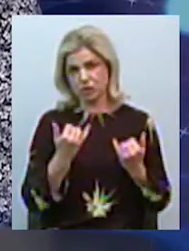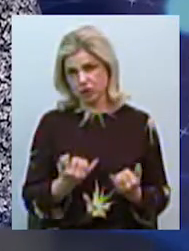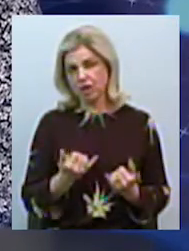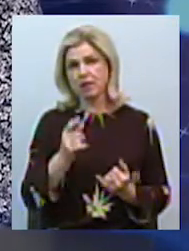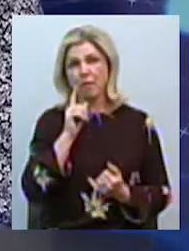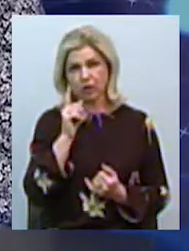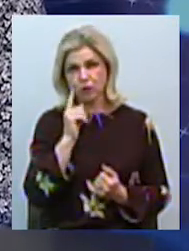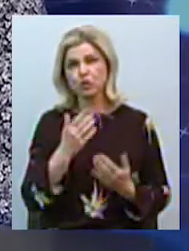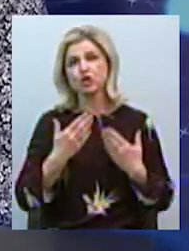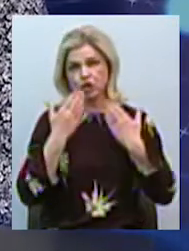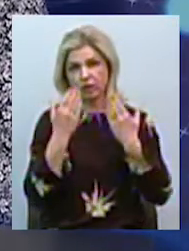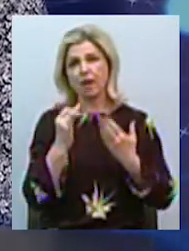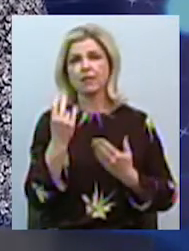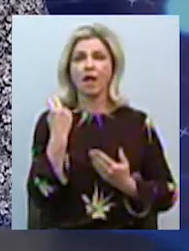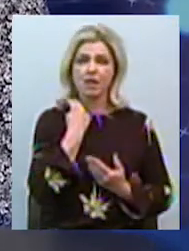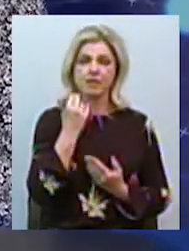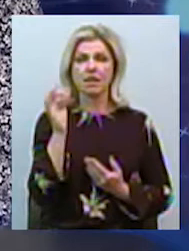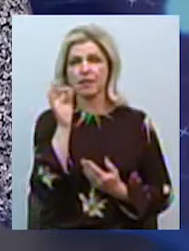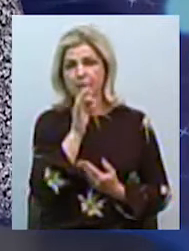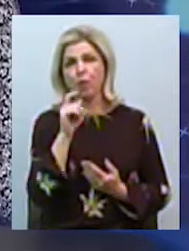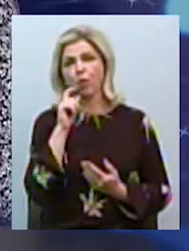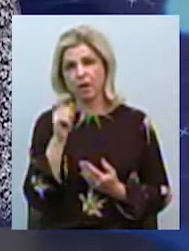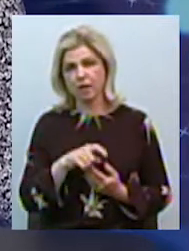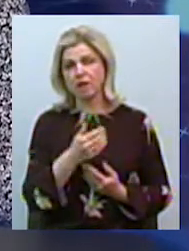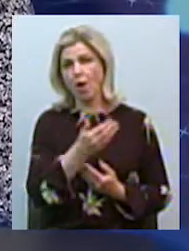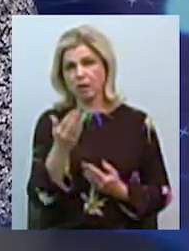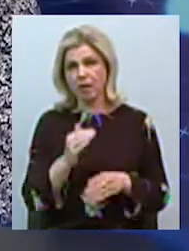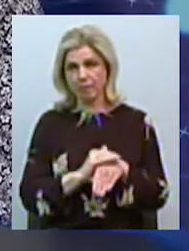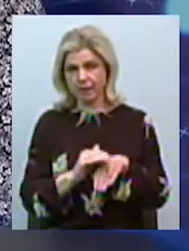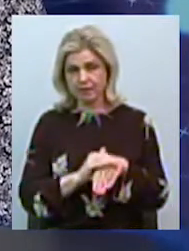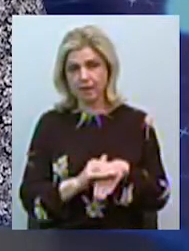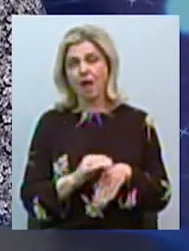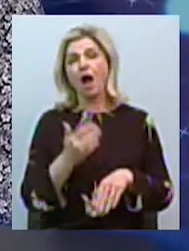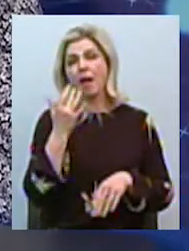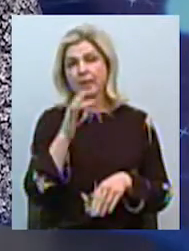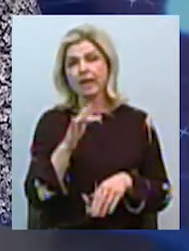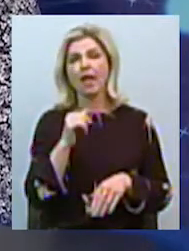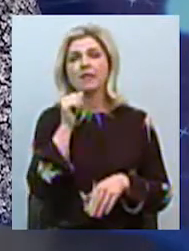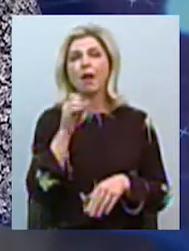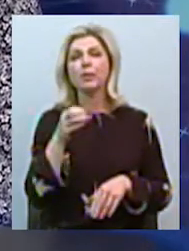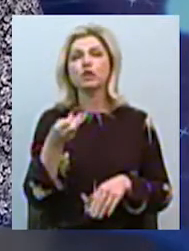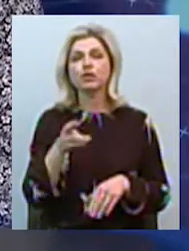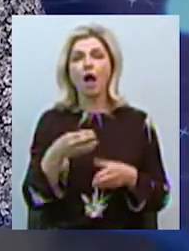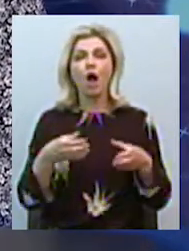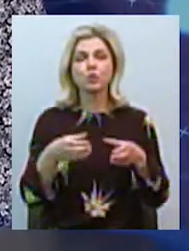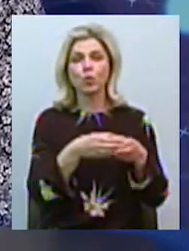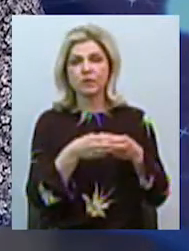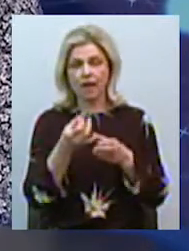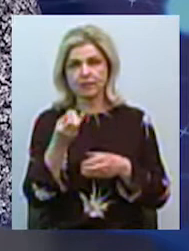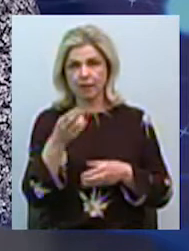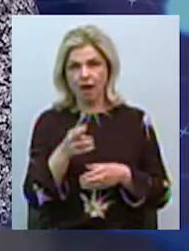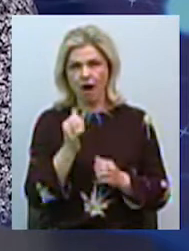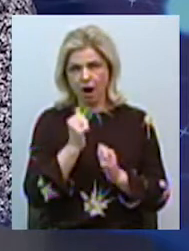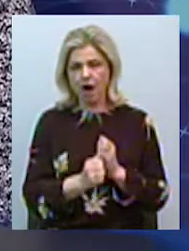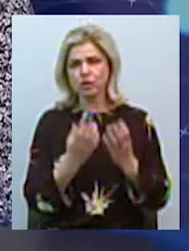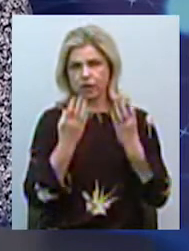вважають і на англійському, і на німецькому, і на українському, вони молодці. Американська Диабетична Асоціація ежедневно, чуть